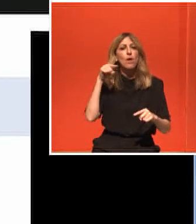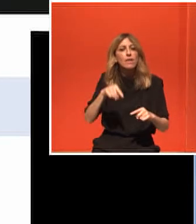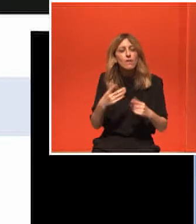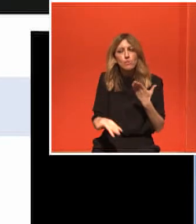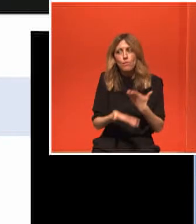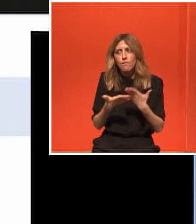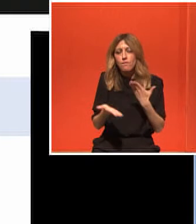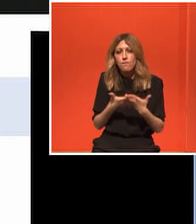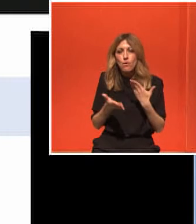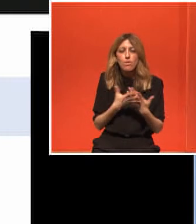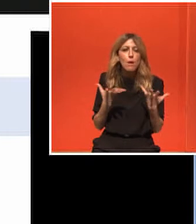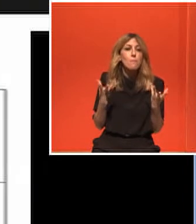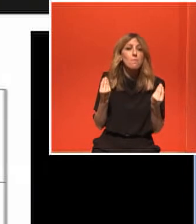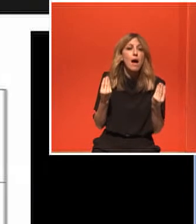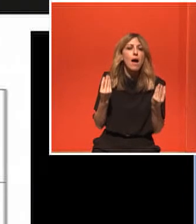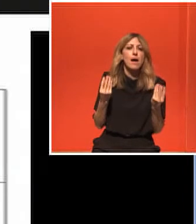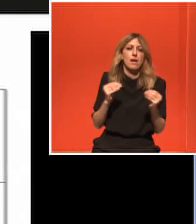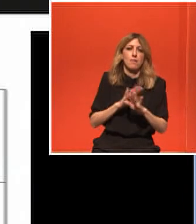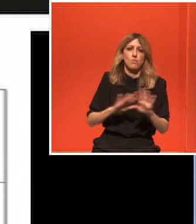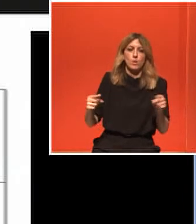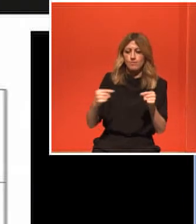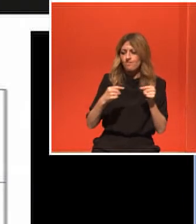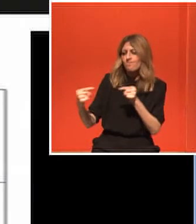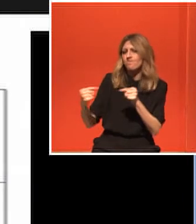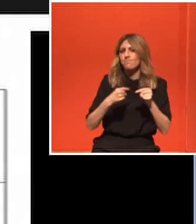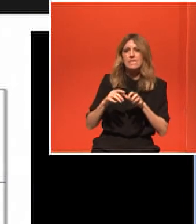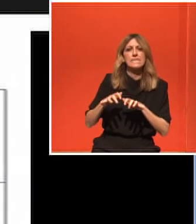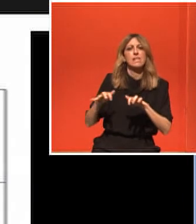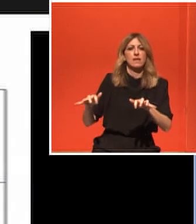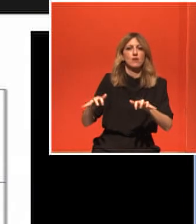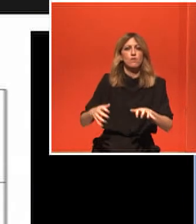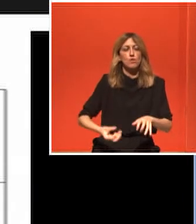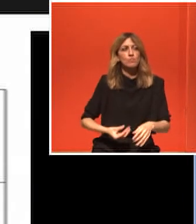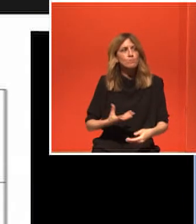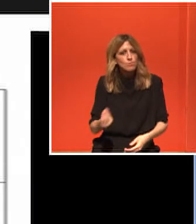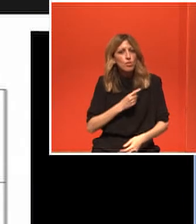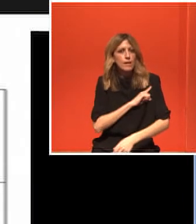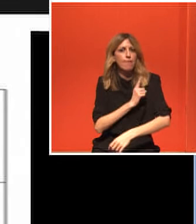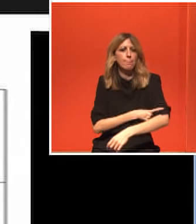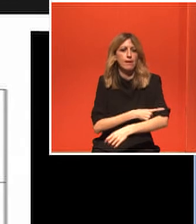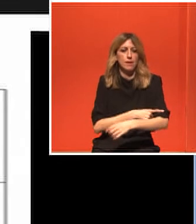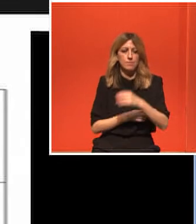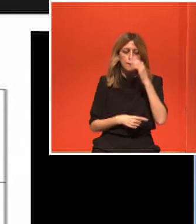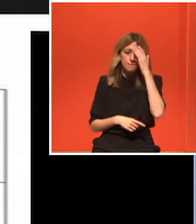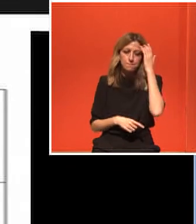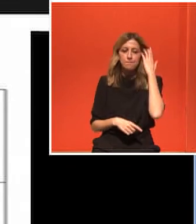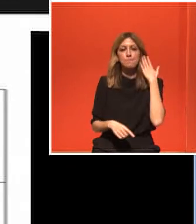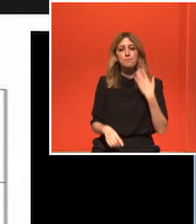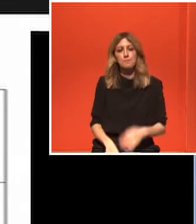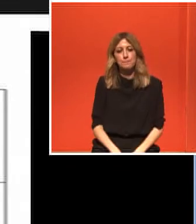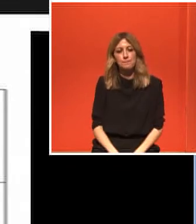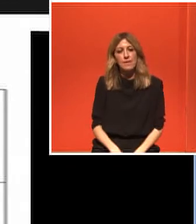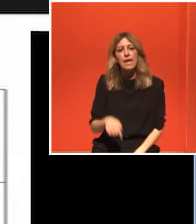οποίο αντιμετωπίζει την όσο του ένας ασθενής. Τώρα εδώ πρέπει να πούμε και ορισμένα πράγματα τα οποία καμιά φορά